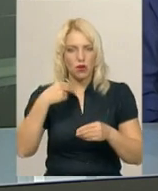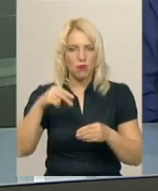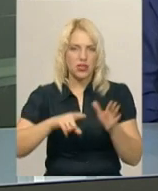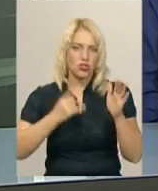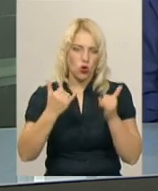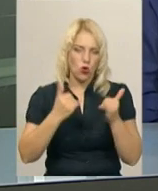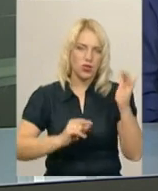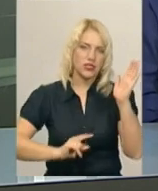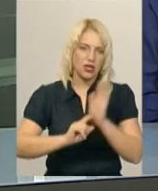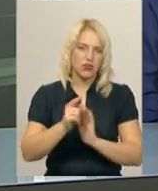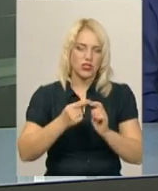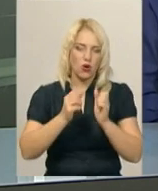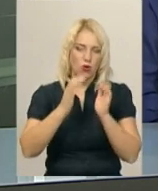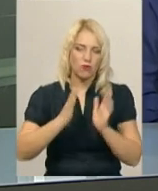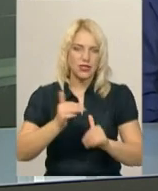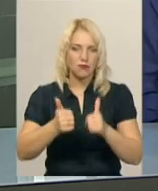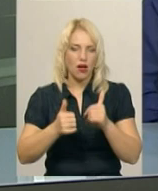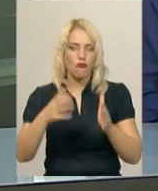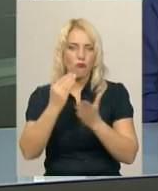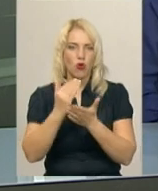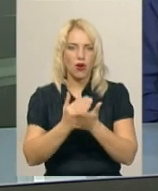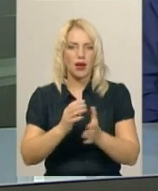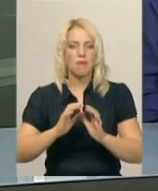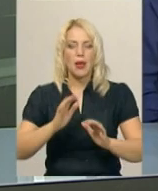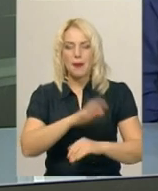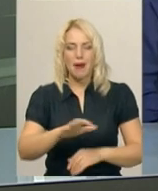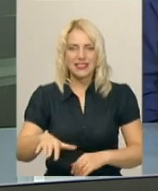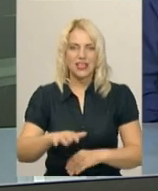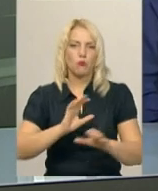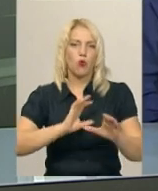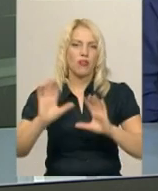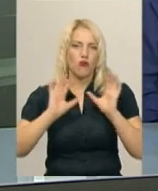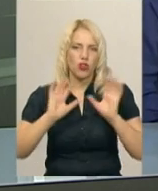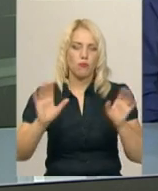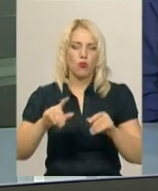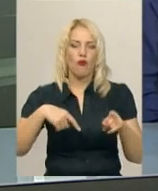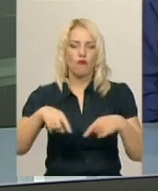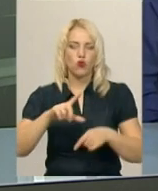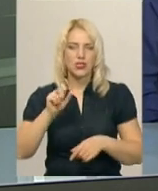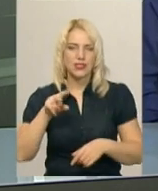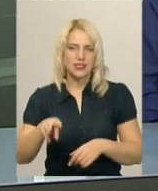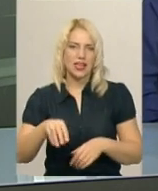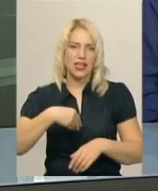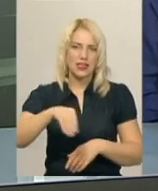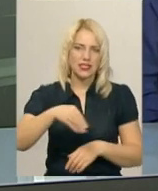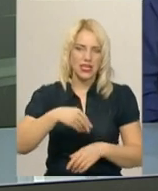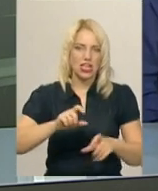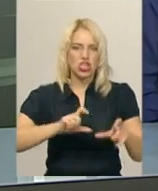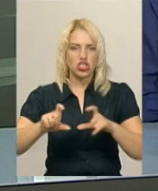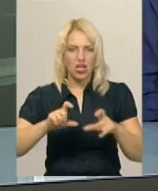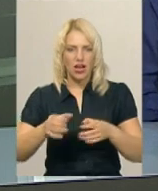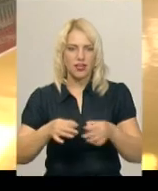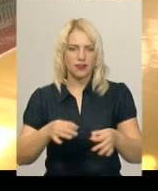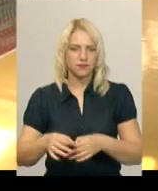стартували. Це комплексні змагання, в програмі яких баскетбол, волейбол, футзал, настільний теніс та шахи. Першим видом став футзал.